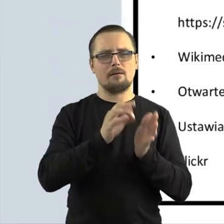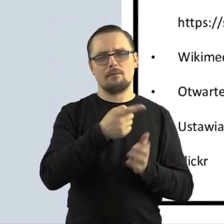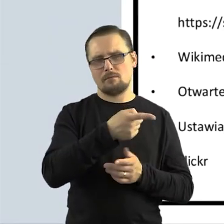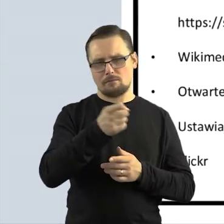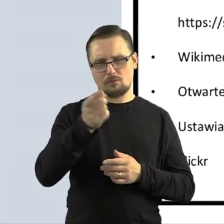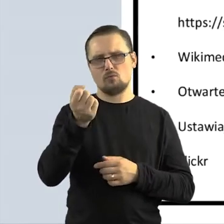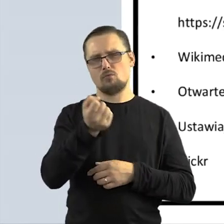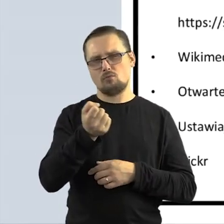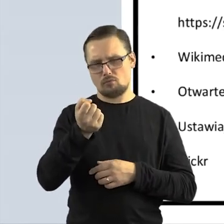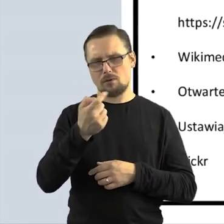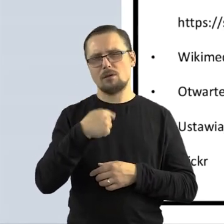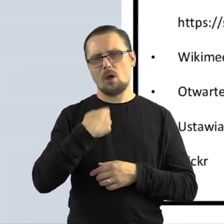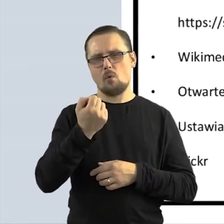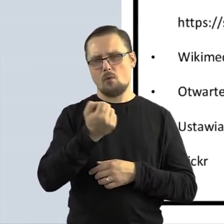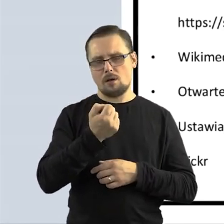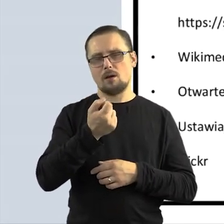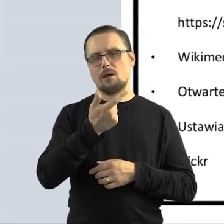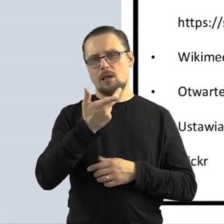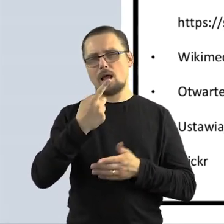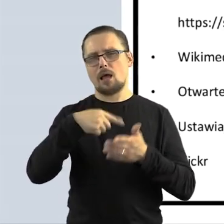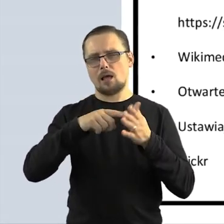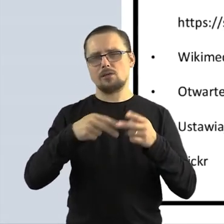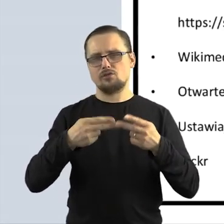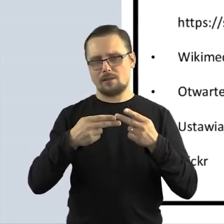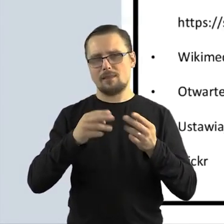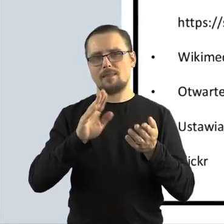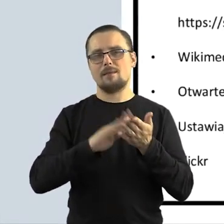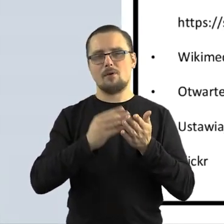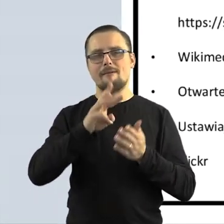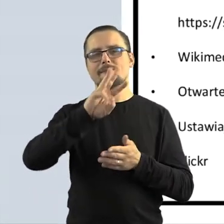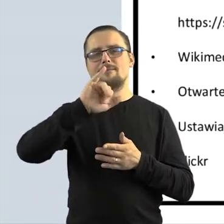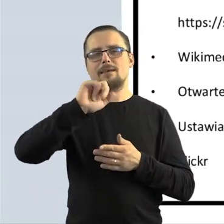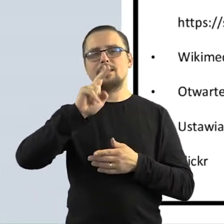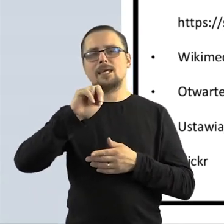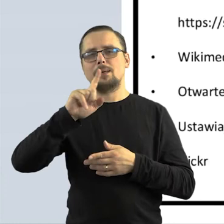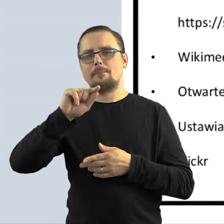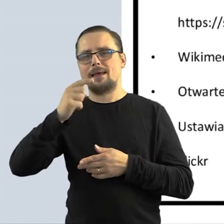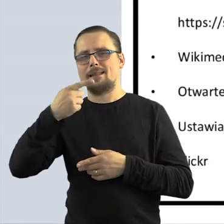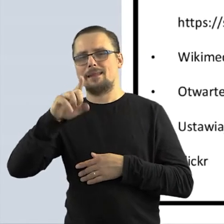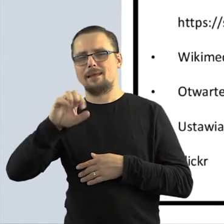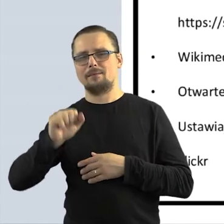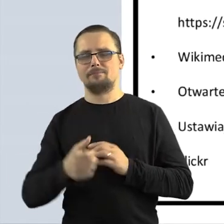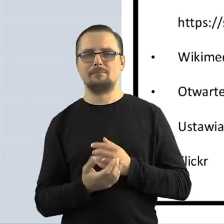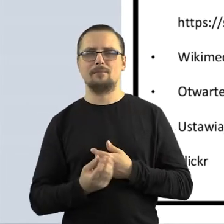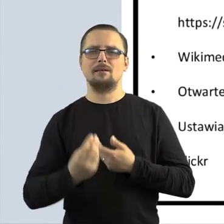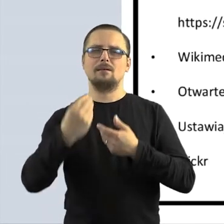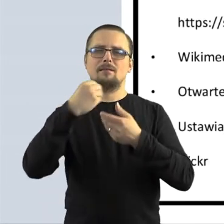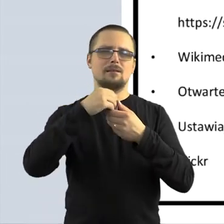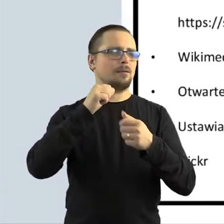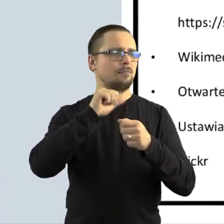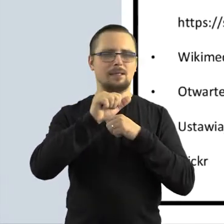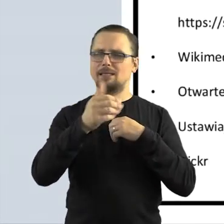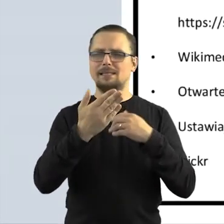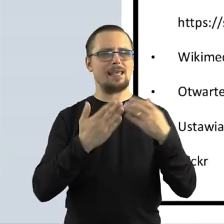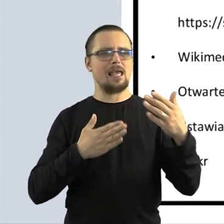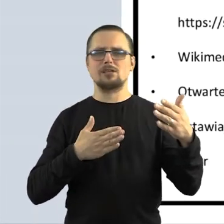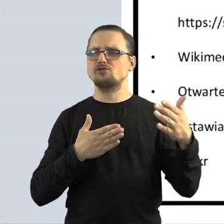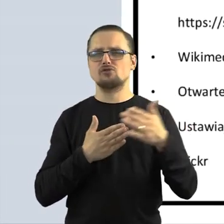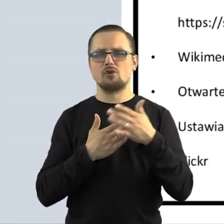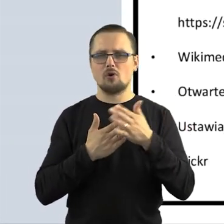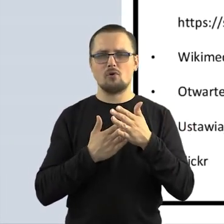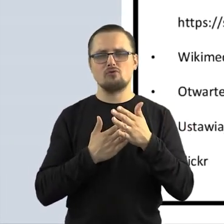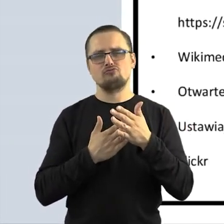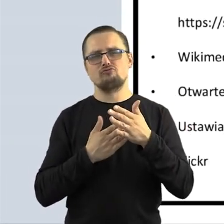codziennie, parokrotnie w różnych celach, czyli Wikipedia zawiera w sobie absolutną, nieskończoną liczbę